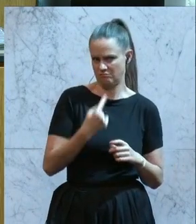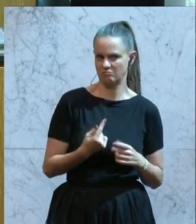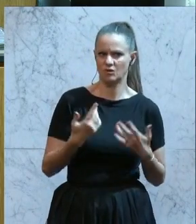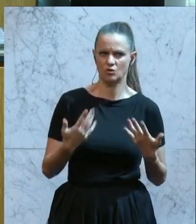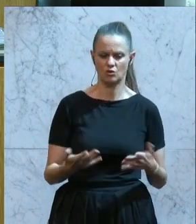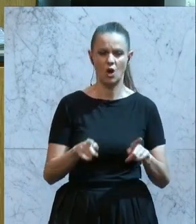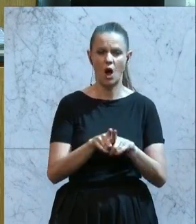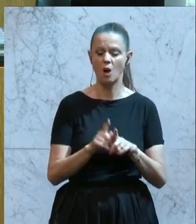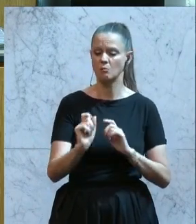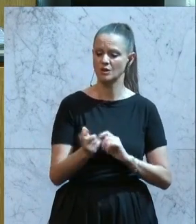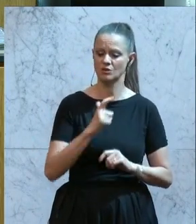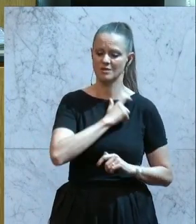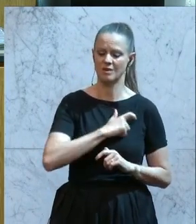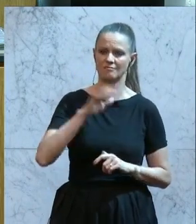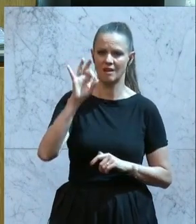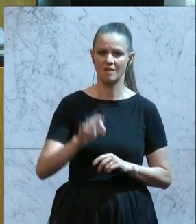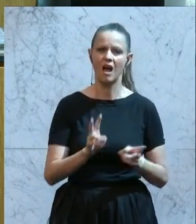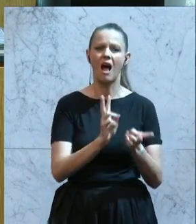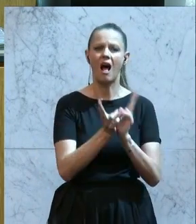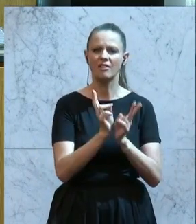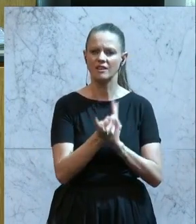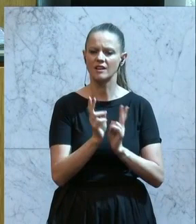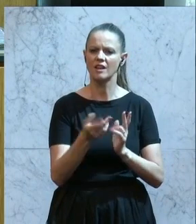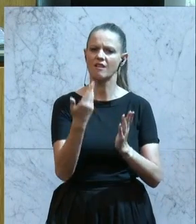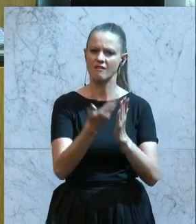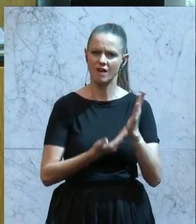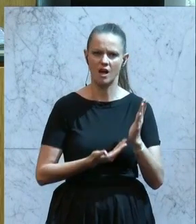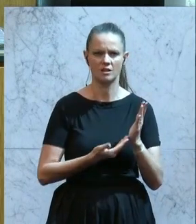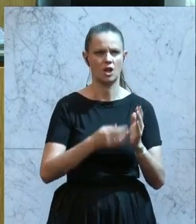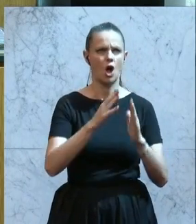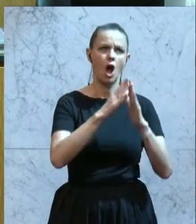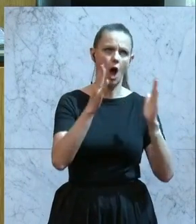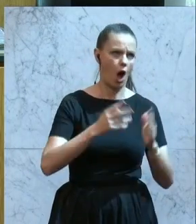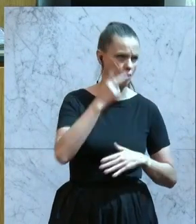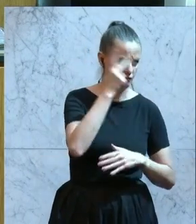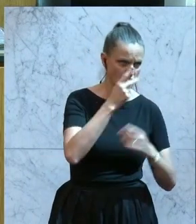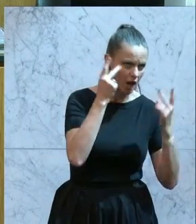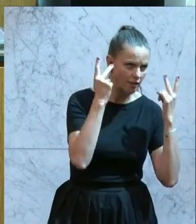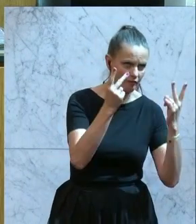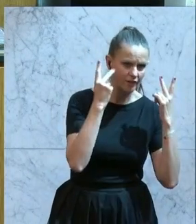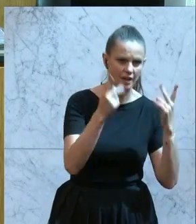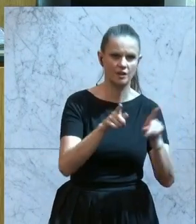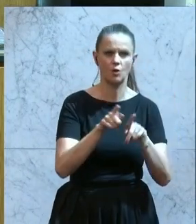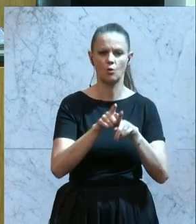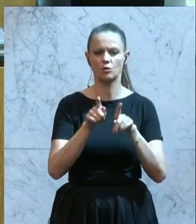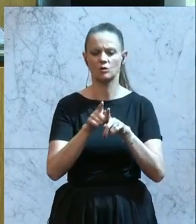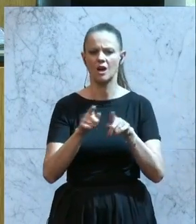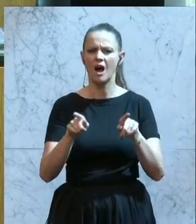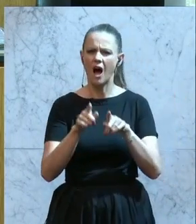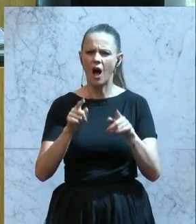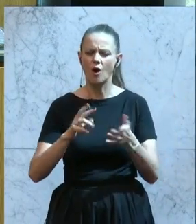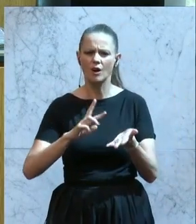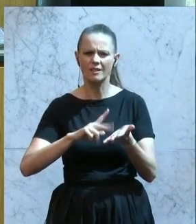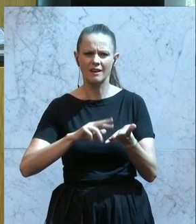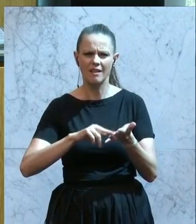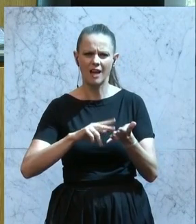Partei mit alternativen Fakten der Glorifizierung des Hausverstandes den Verschwörungsglauben oder digitalen QAn-Publikationen